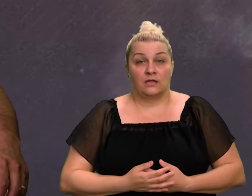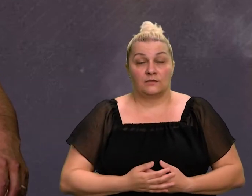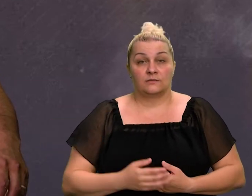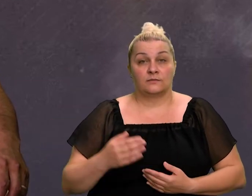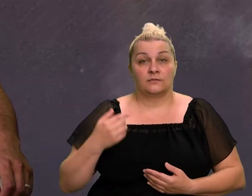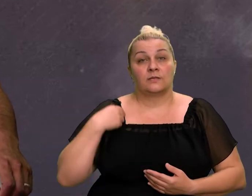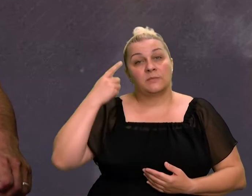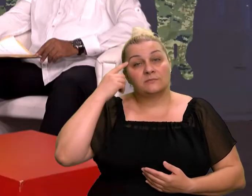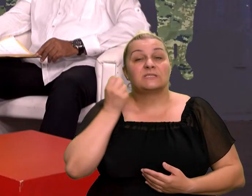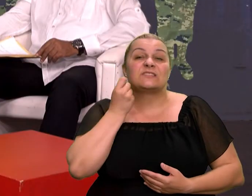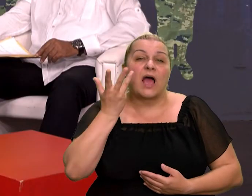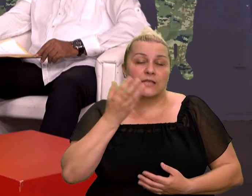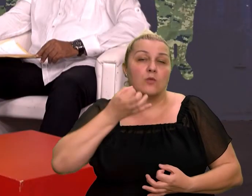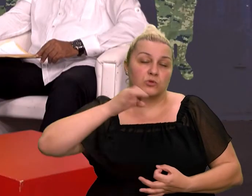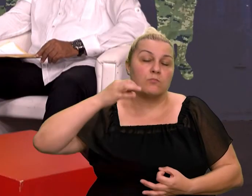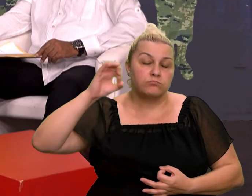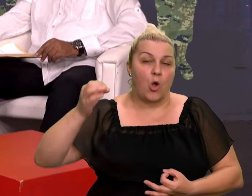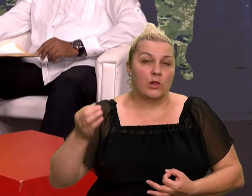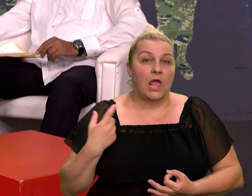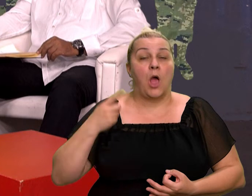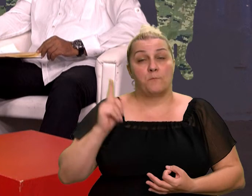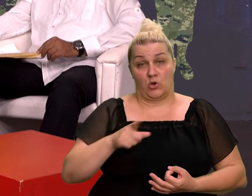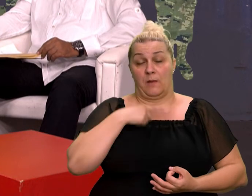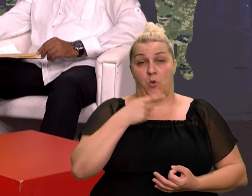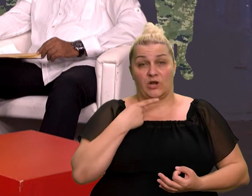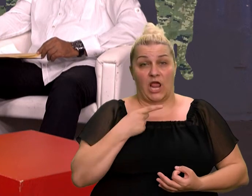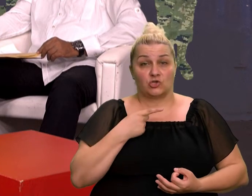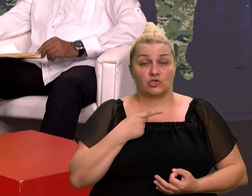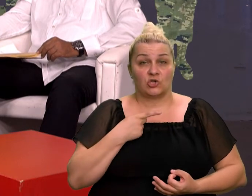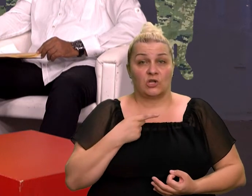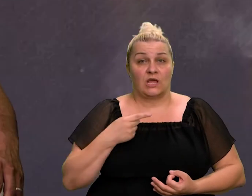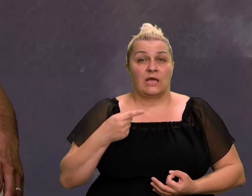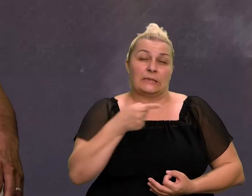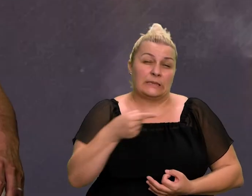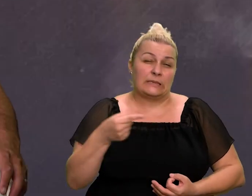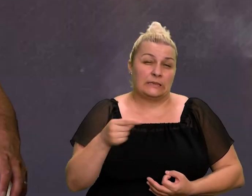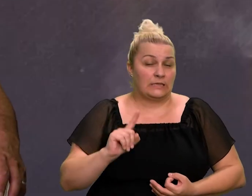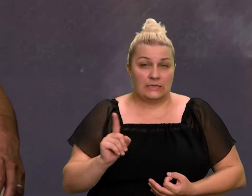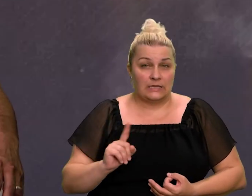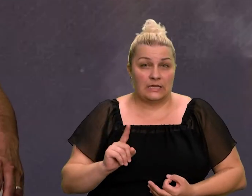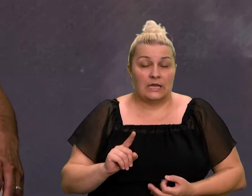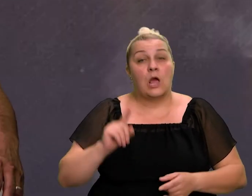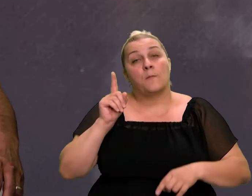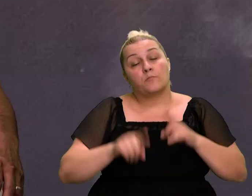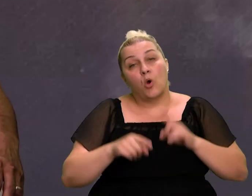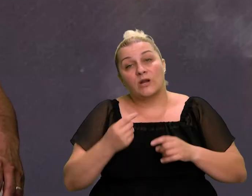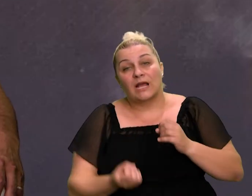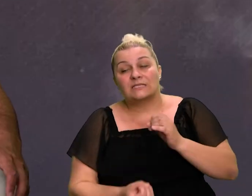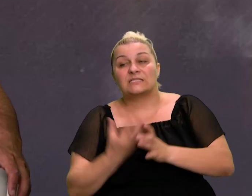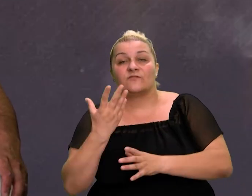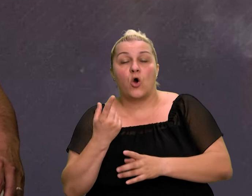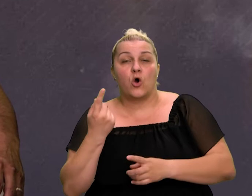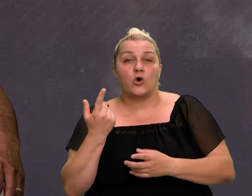dobro i svaki dan je sve bolje. i moramo reći, nije negativa, nekada se stvaraju neke stvari,